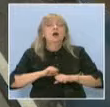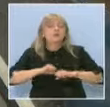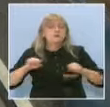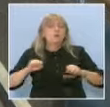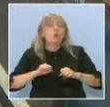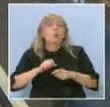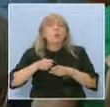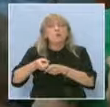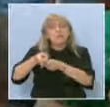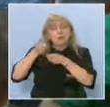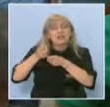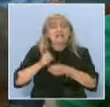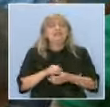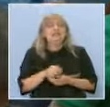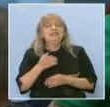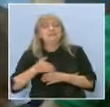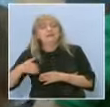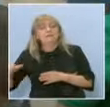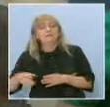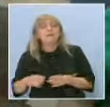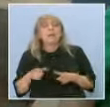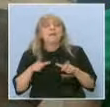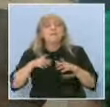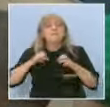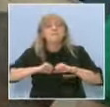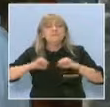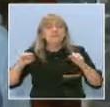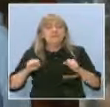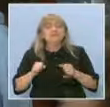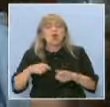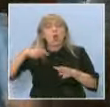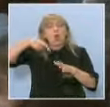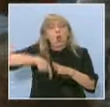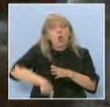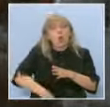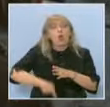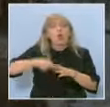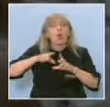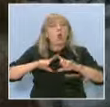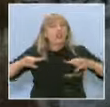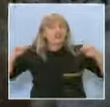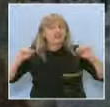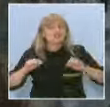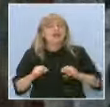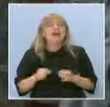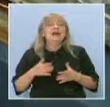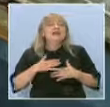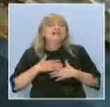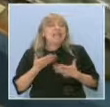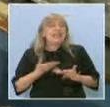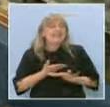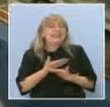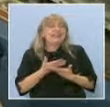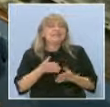апарати, оръдия и така нататък. Мините, котвите, макетите и флаговете събуждат най-голямо любопитство при разходката в музейните зали.